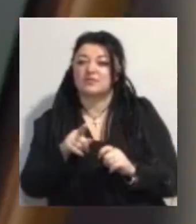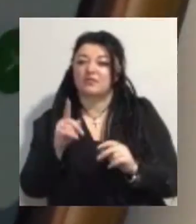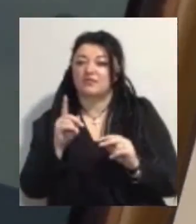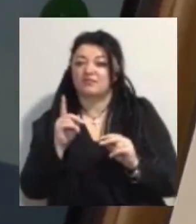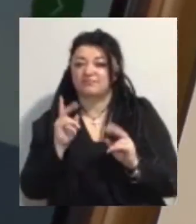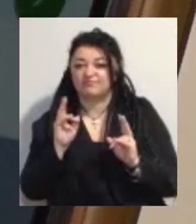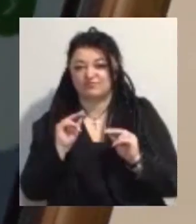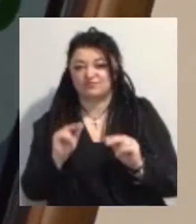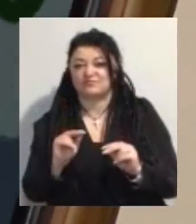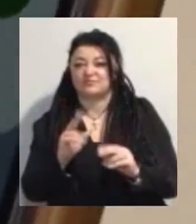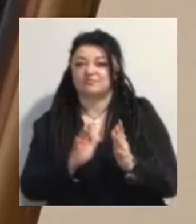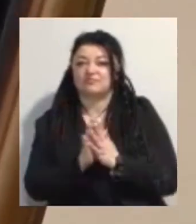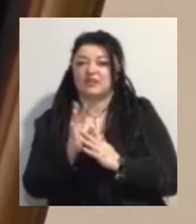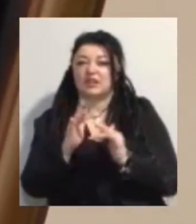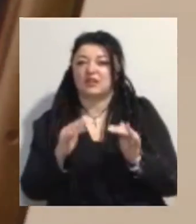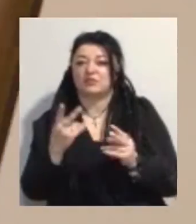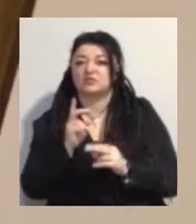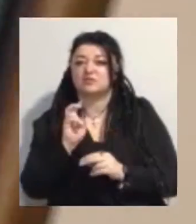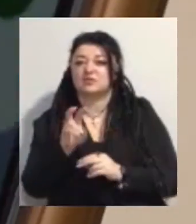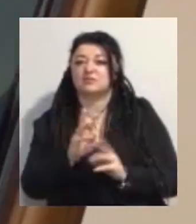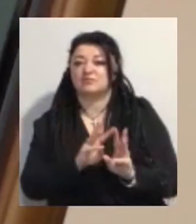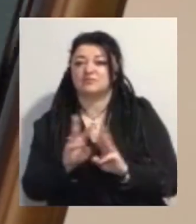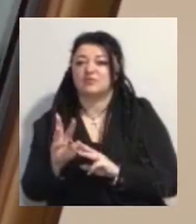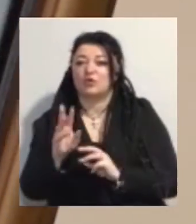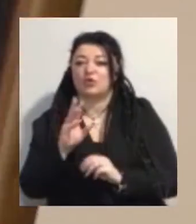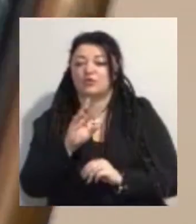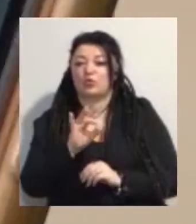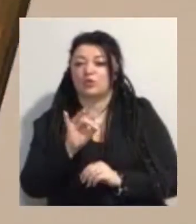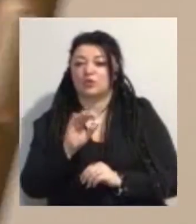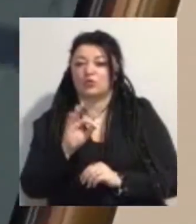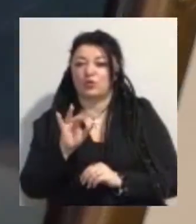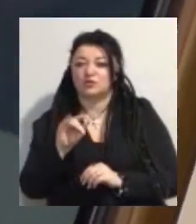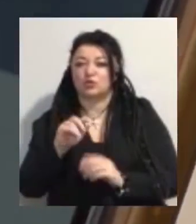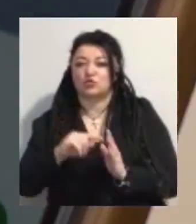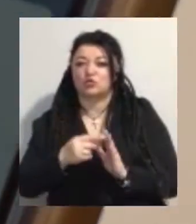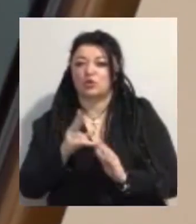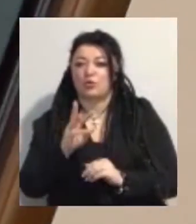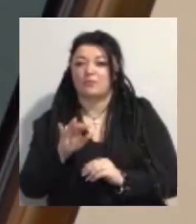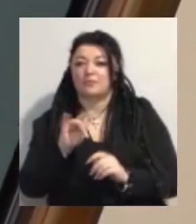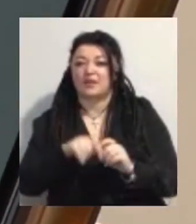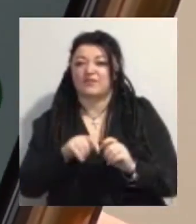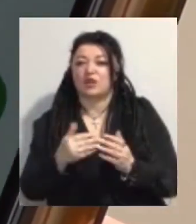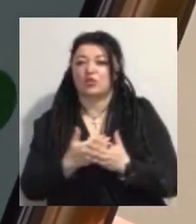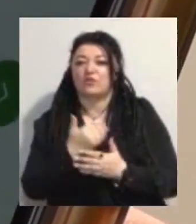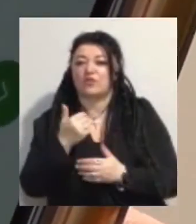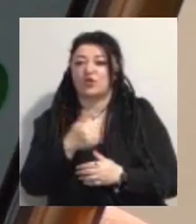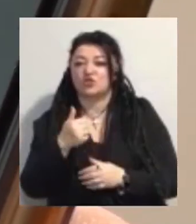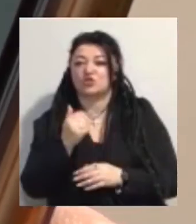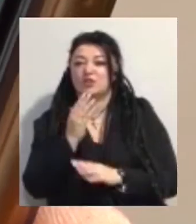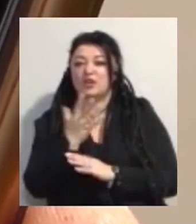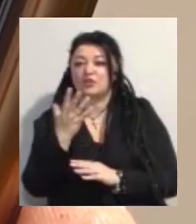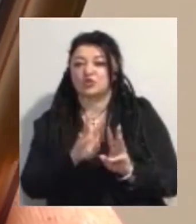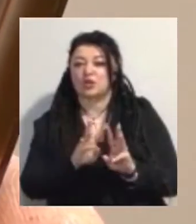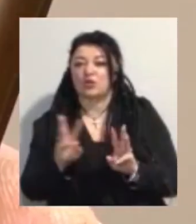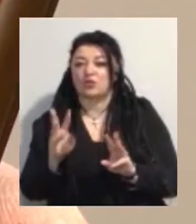Для цього необхідно зайти на сайт openukerforest.com і обрати розділ «Перевірка новорічних дерев». Якщо штрих-код з дерева дійсний,